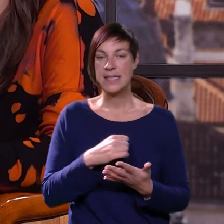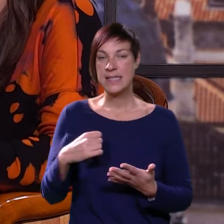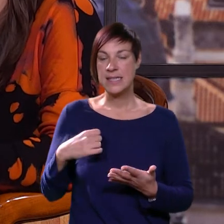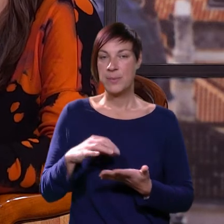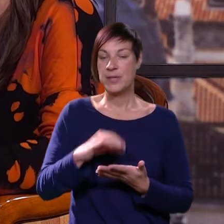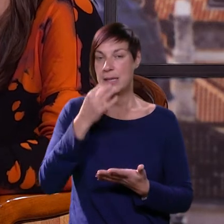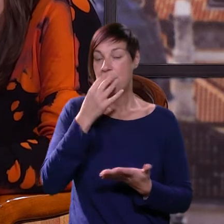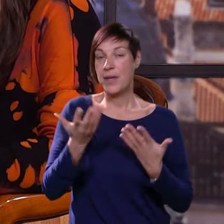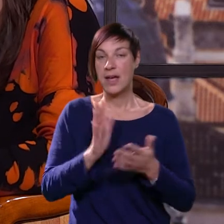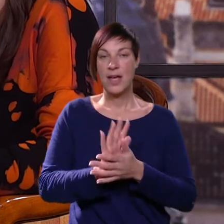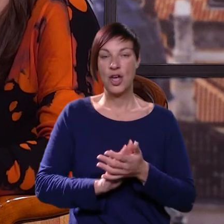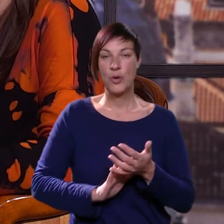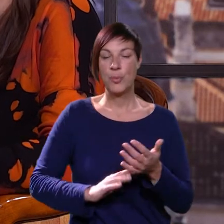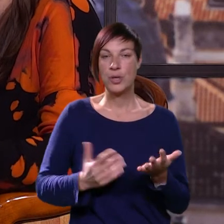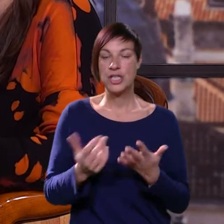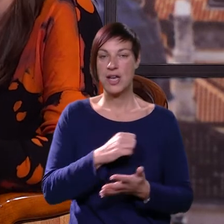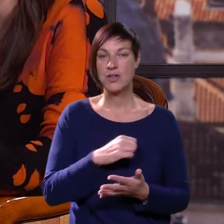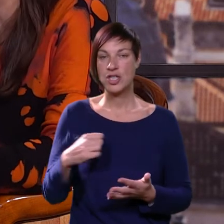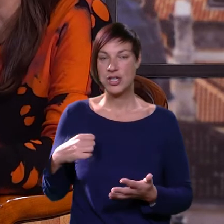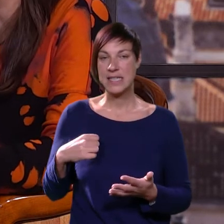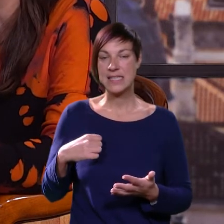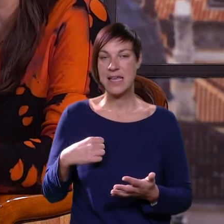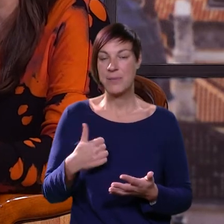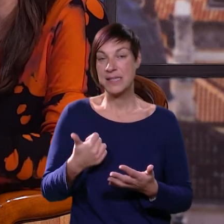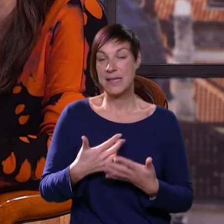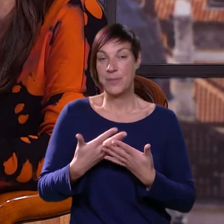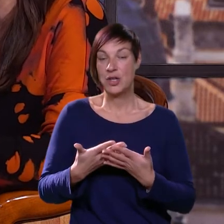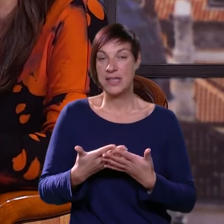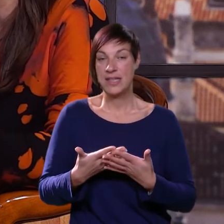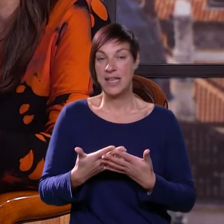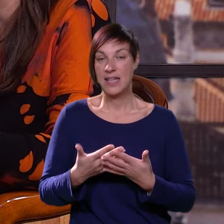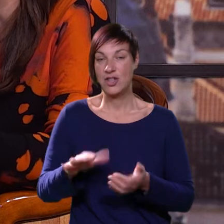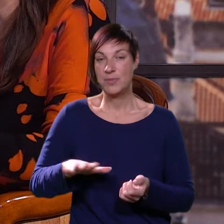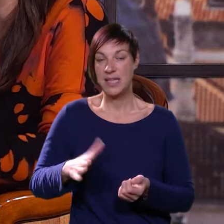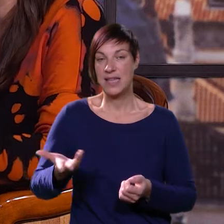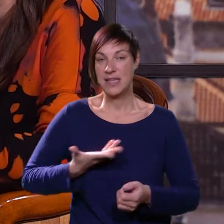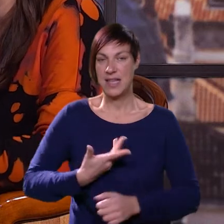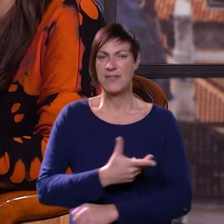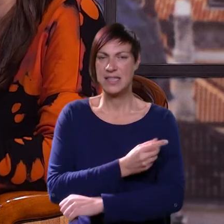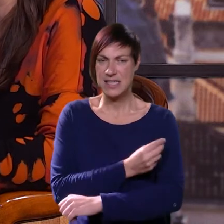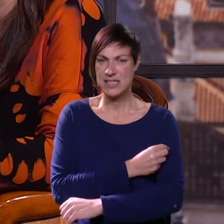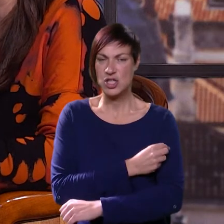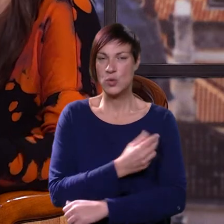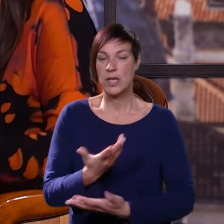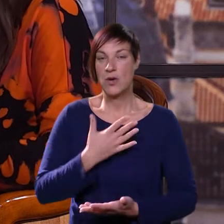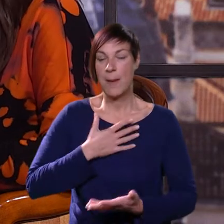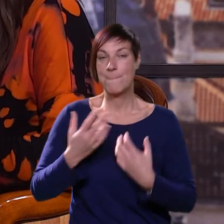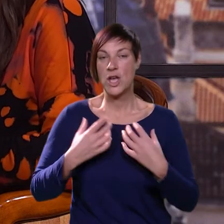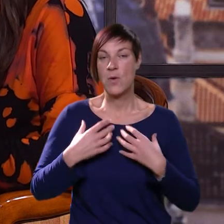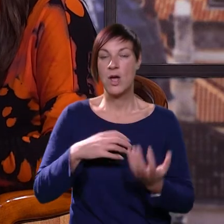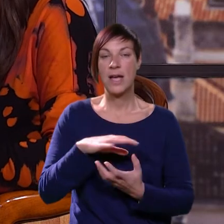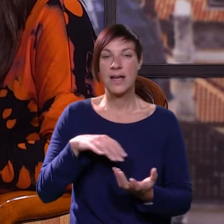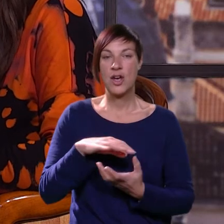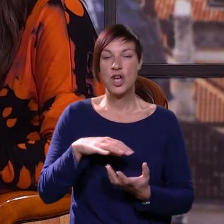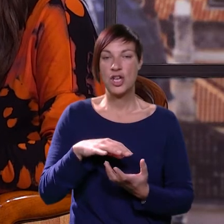sa samom terapijom, kako krenuti, kako će ona sama sebi sad odjednom dijete davati inzulin, koja je moja